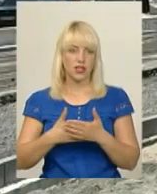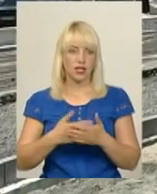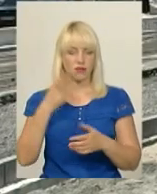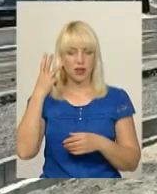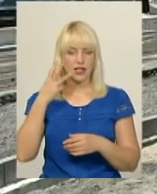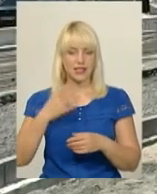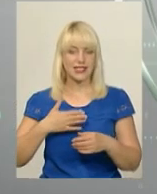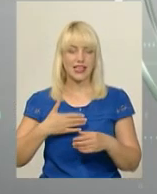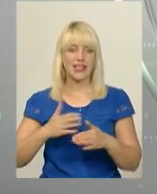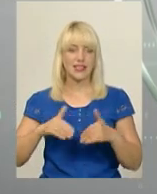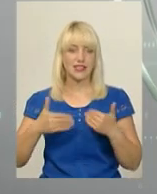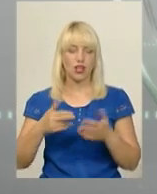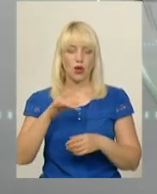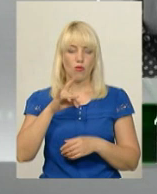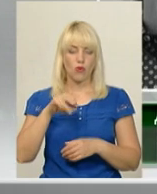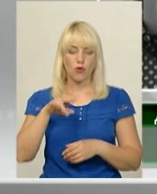ініціативи «Про простір».